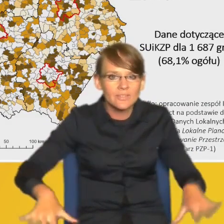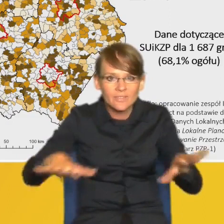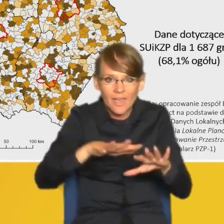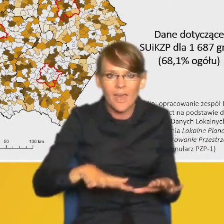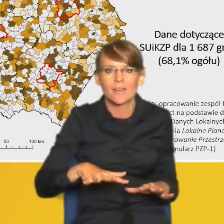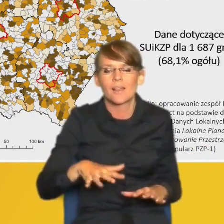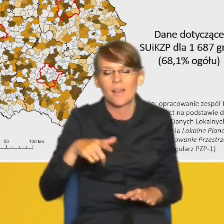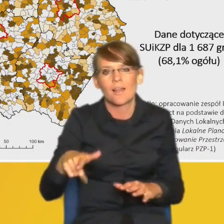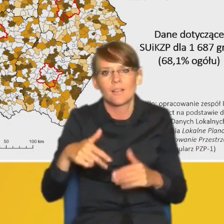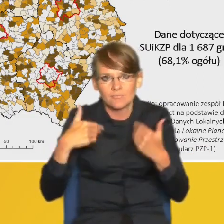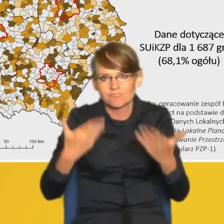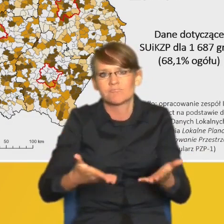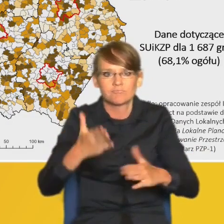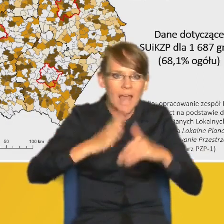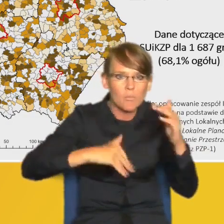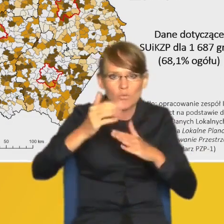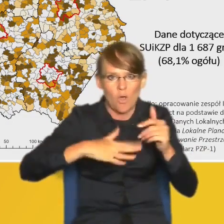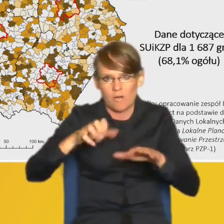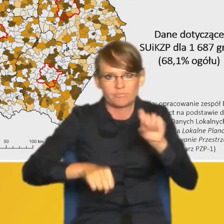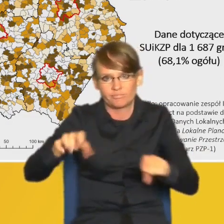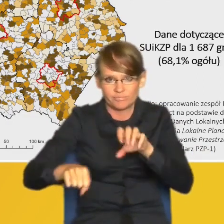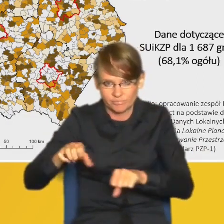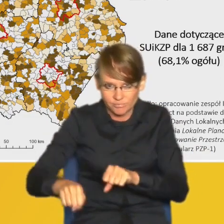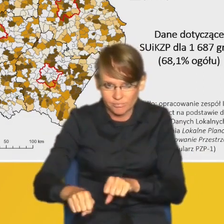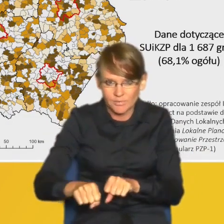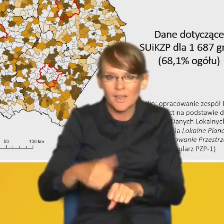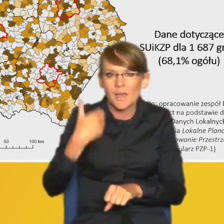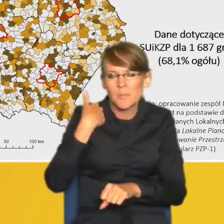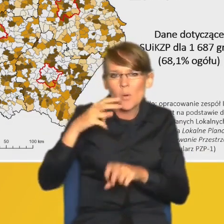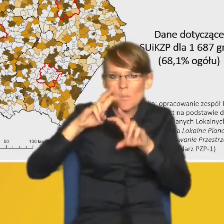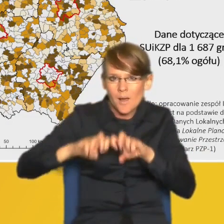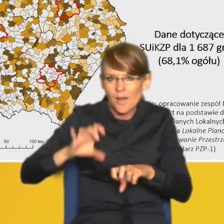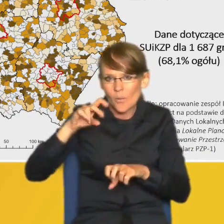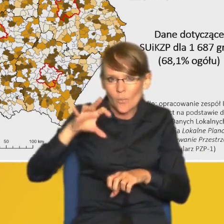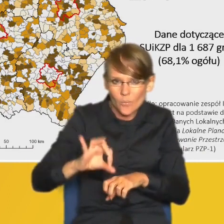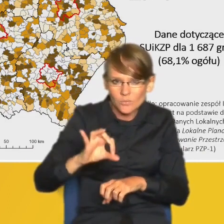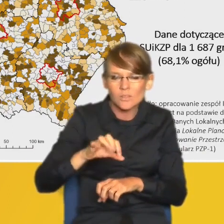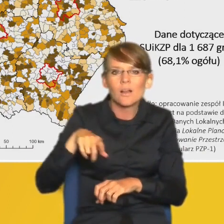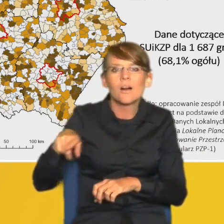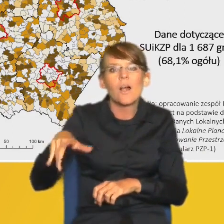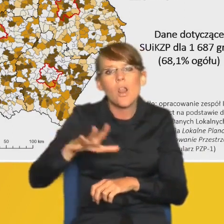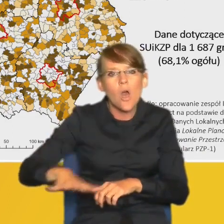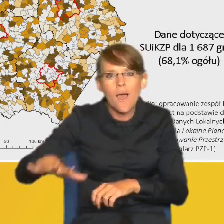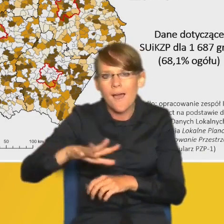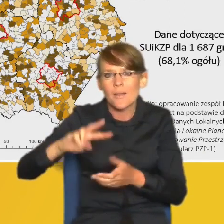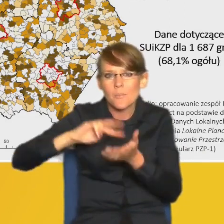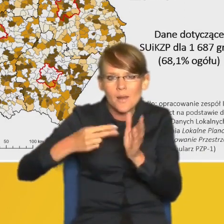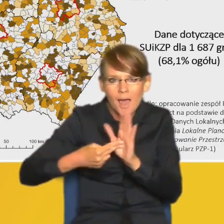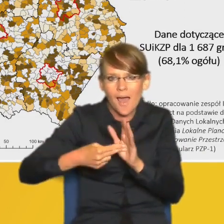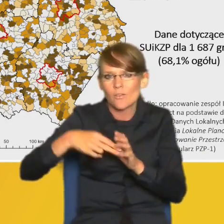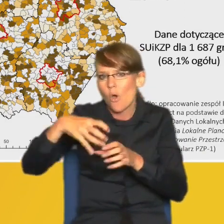zabudowę. Na podstawie badania GUS-owego dotyczącego lokalnego planowania i zagospodarowania